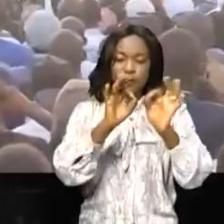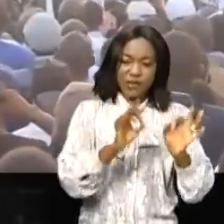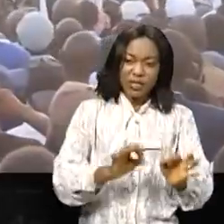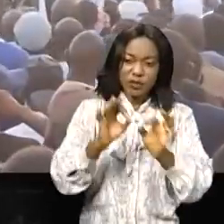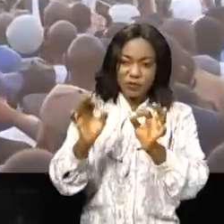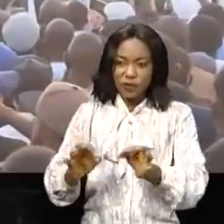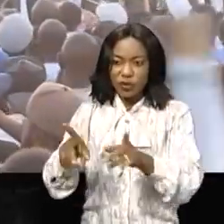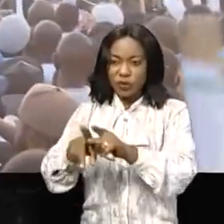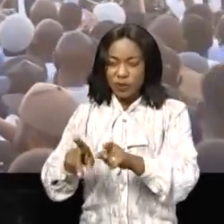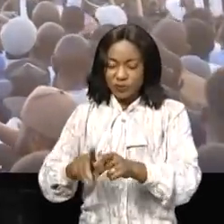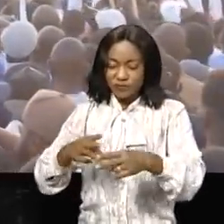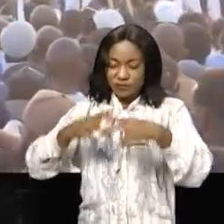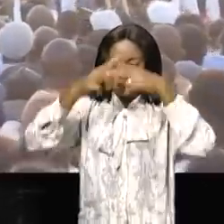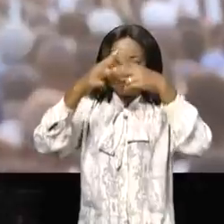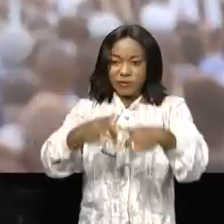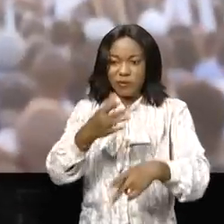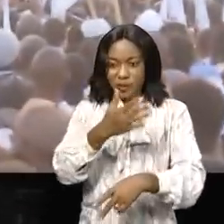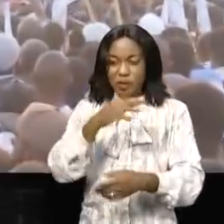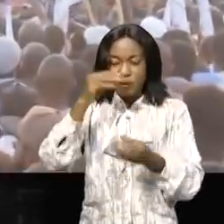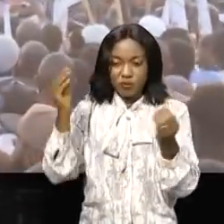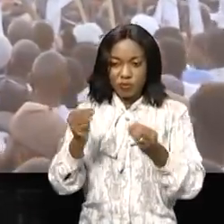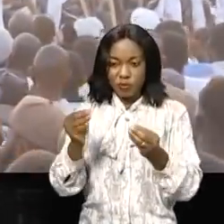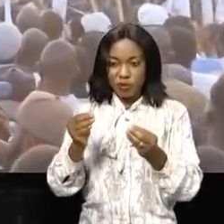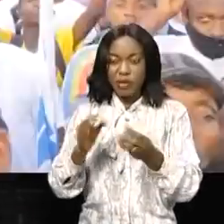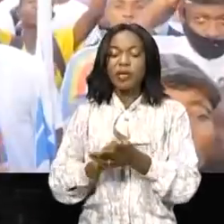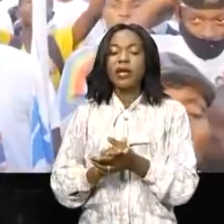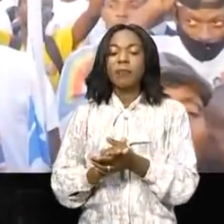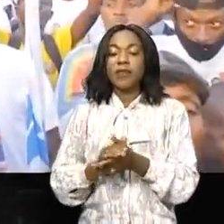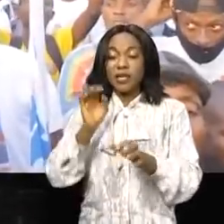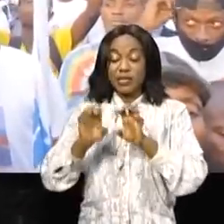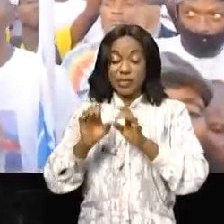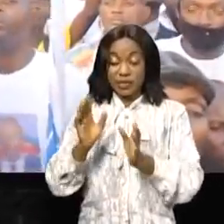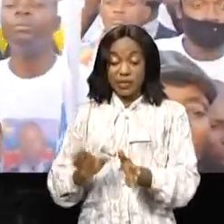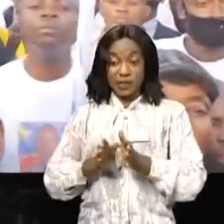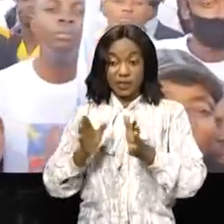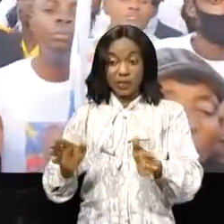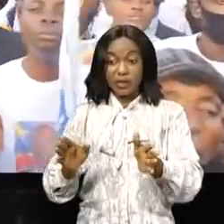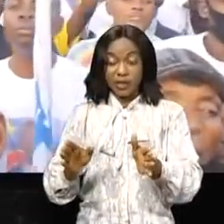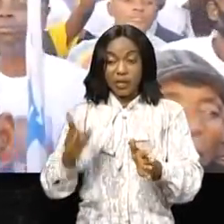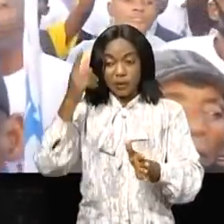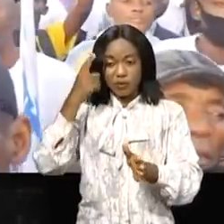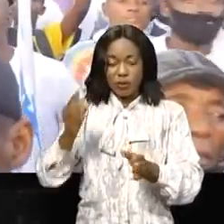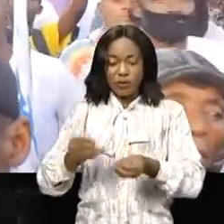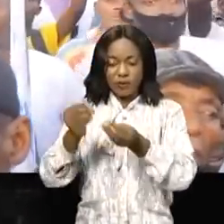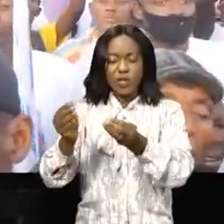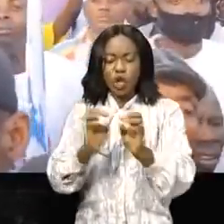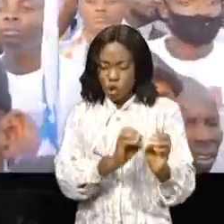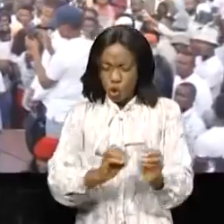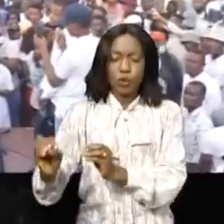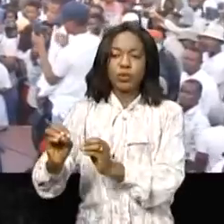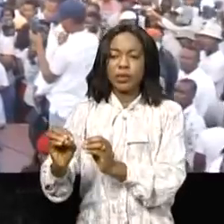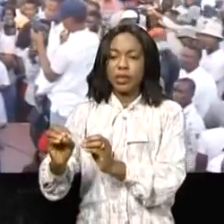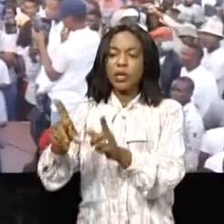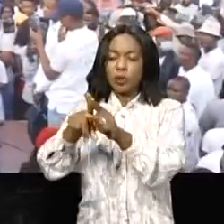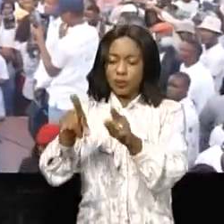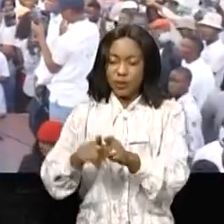'être installés en Banzangungou une façon pour les chefs de l'exécutif national du parti présidentiel à mettre en ordre des batailles les